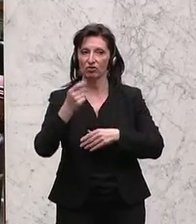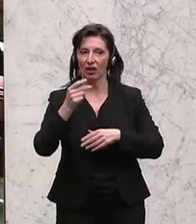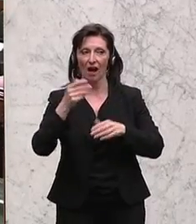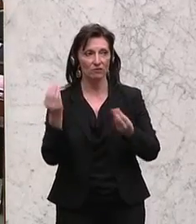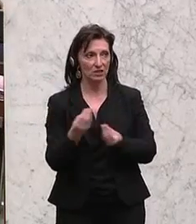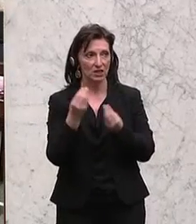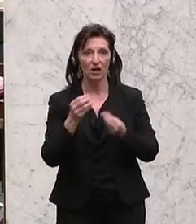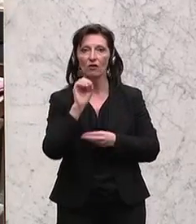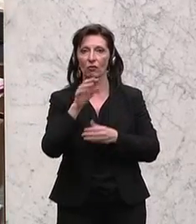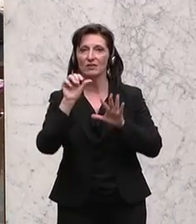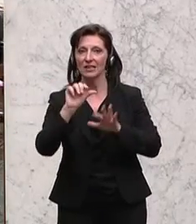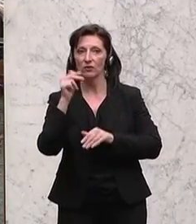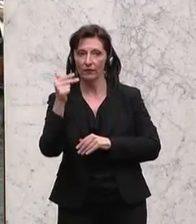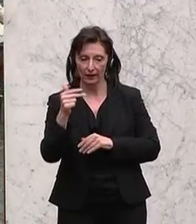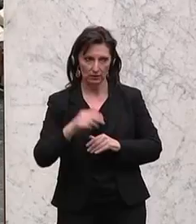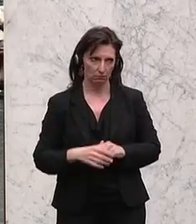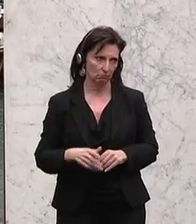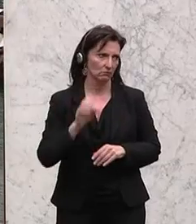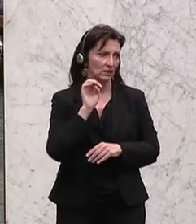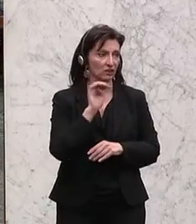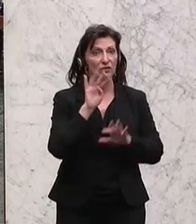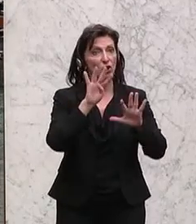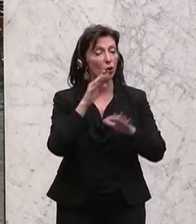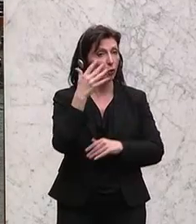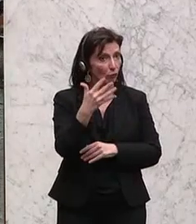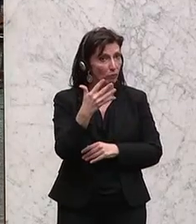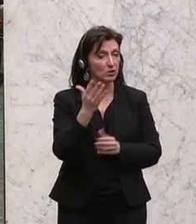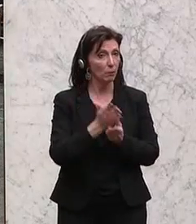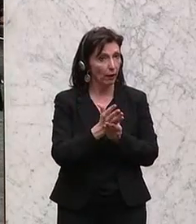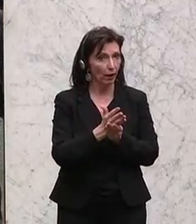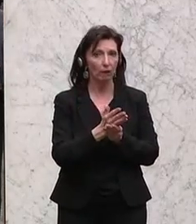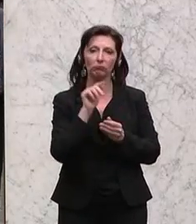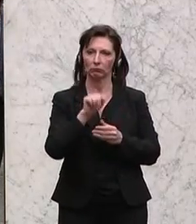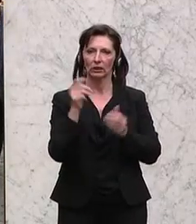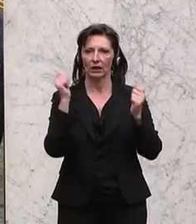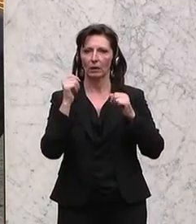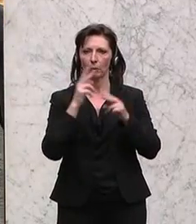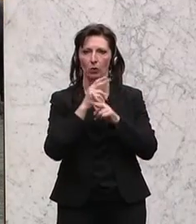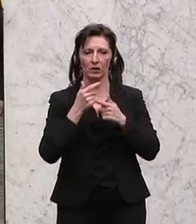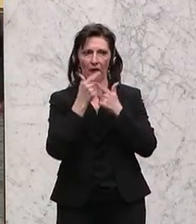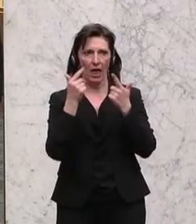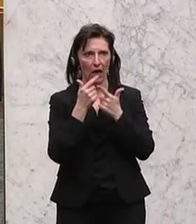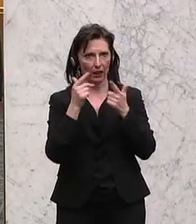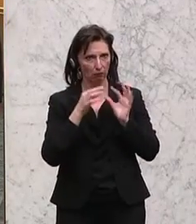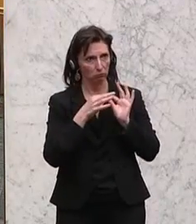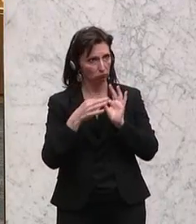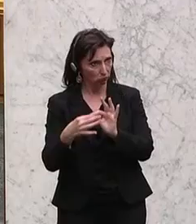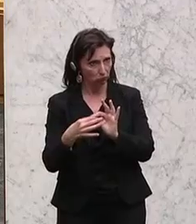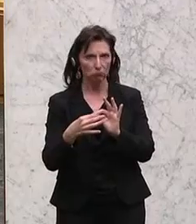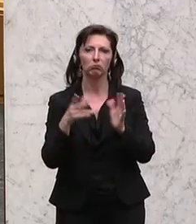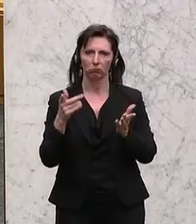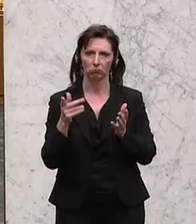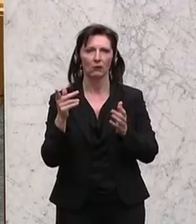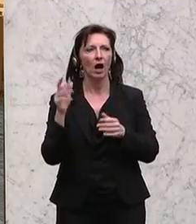Ermittler und die grenzüberschreitende Überwachung. Außerdem befasst sich der Nationalrat mit dem Beitritt weiterer Staaten zum Übereinkommen über die